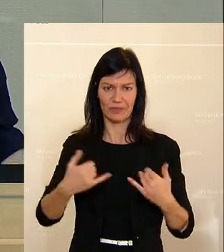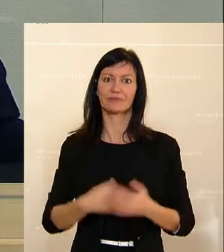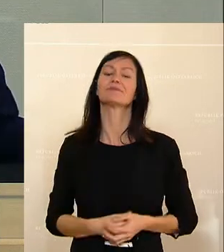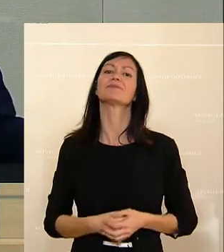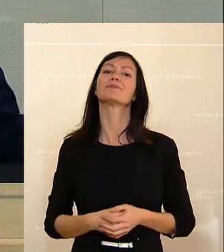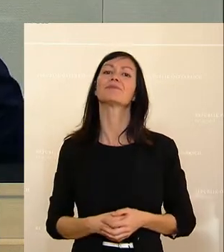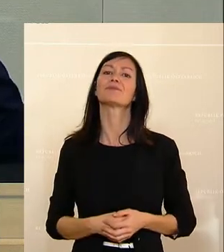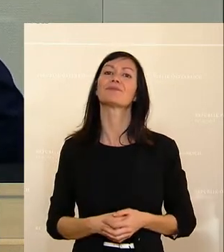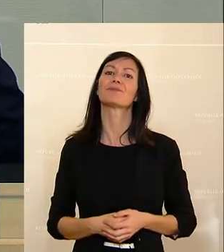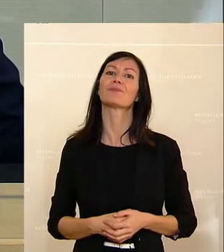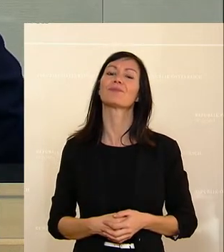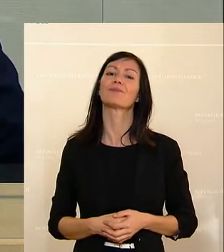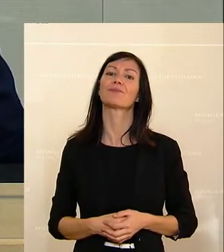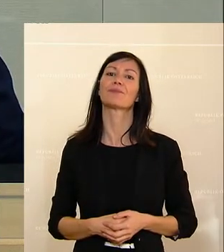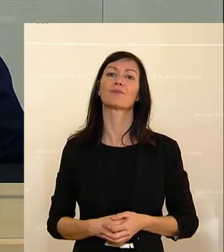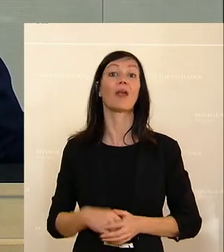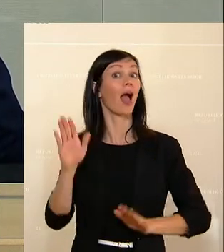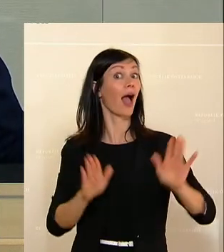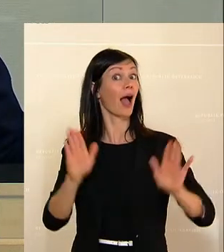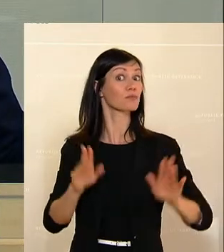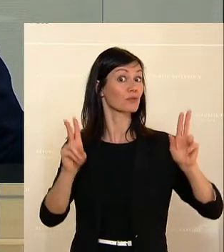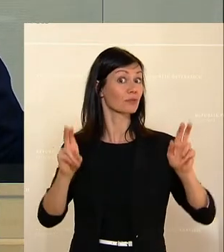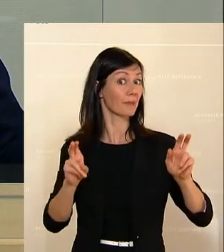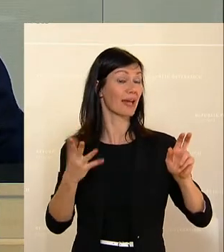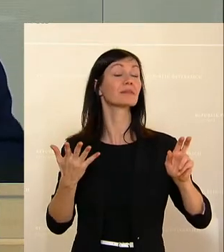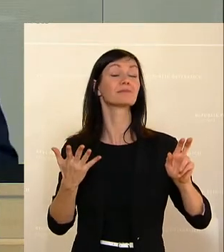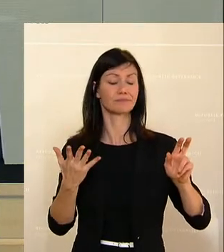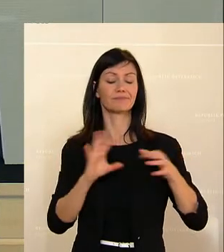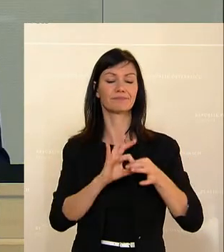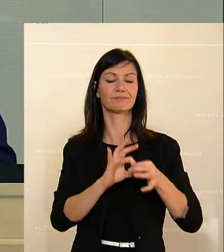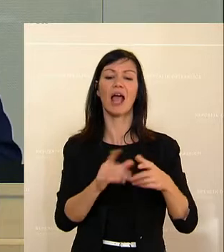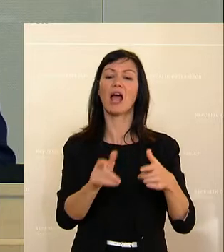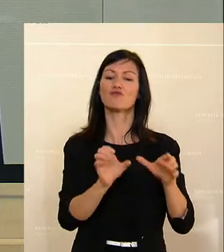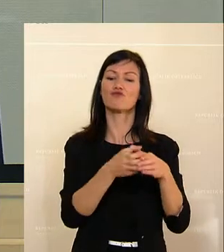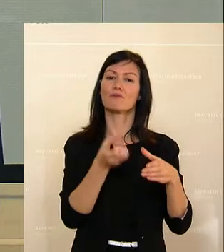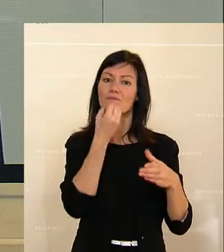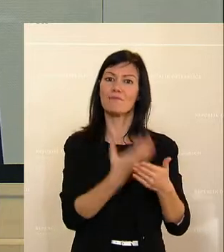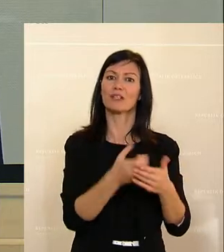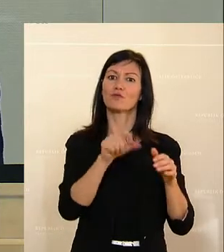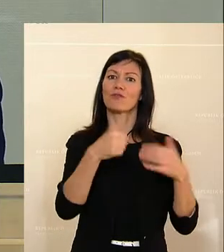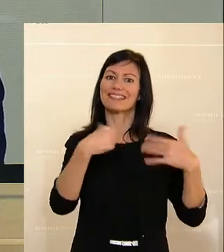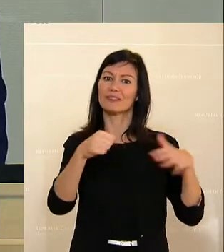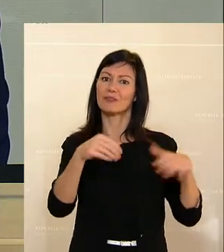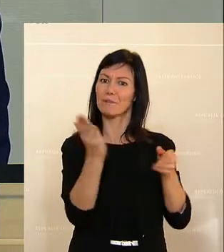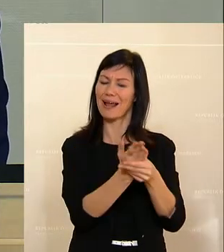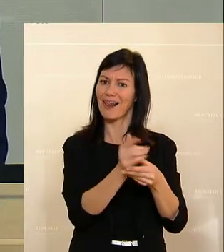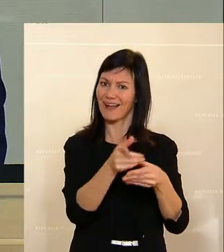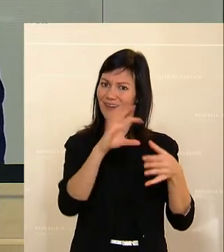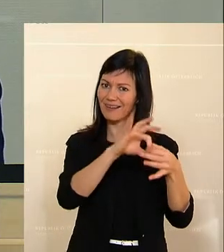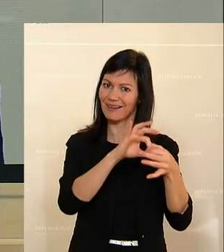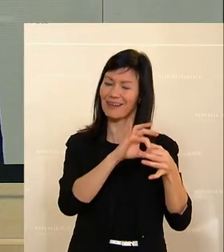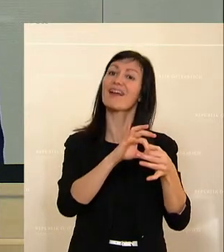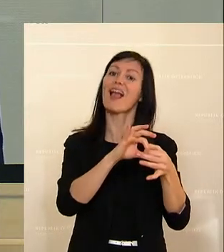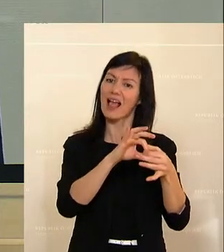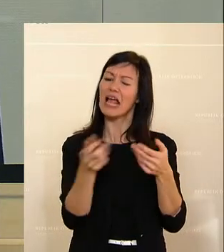Wir kommen jetzt zur Abstimmung über die dem Ausschussbericht 1266 der Beilagen. Angeschlossene